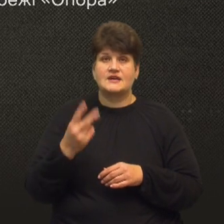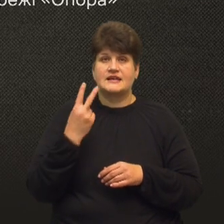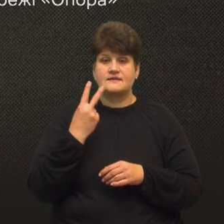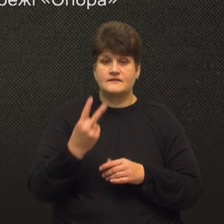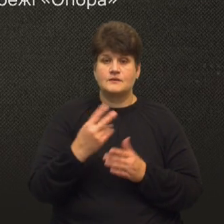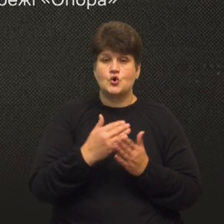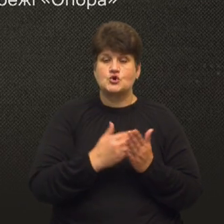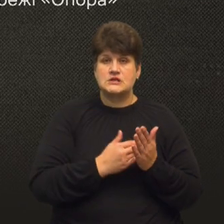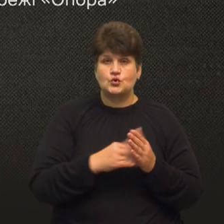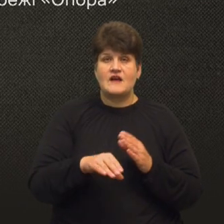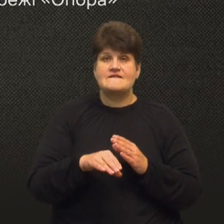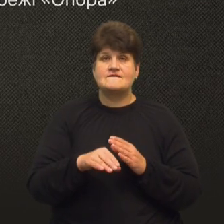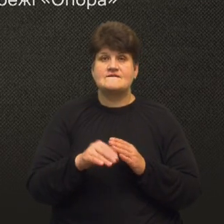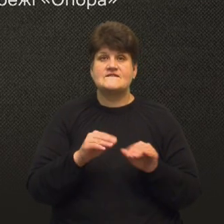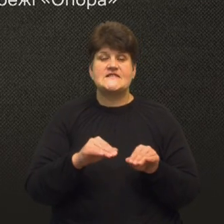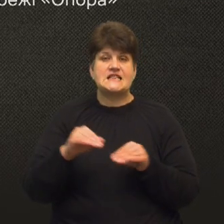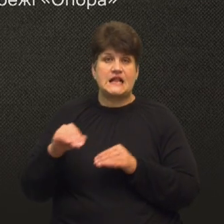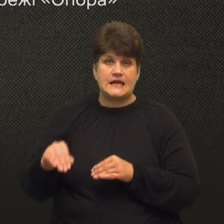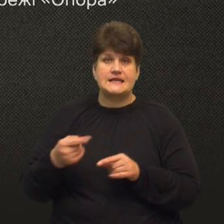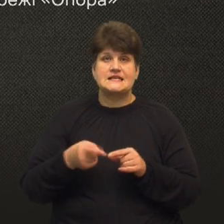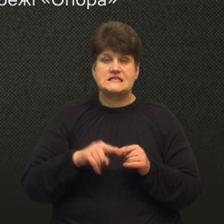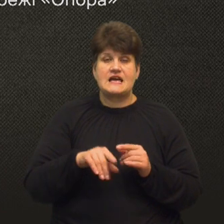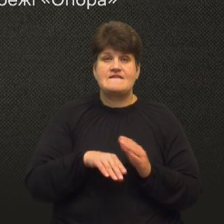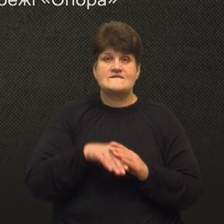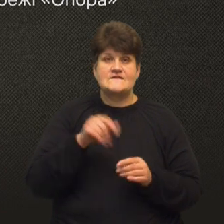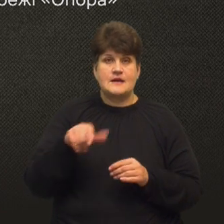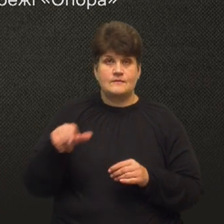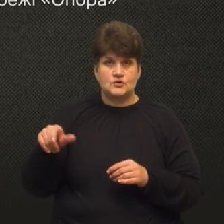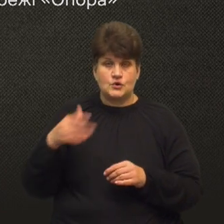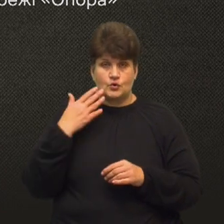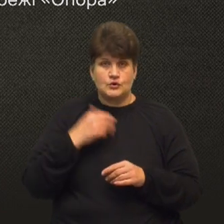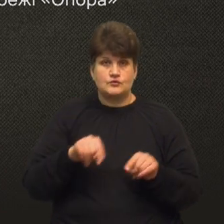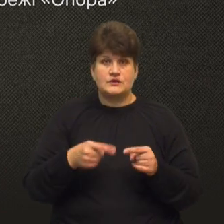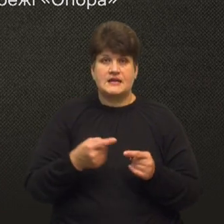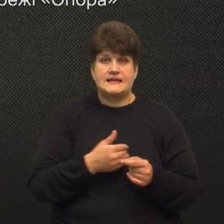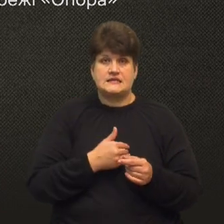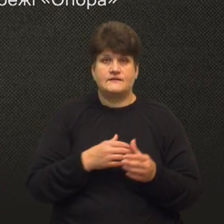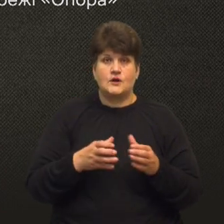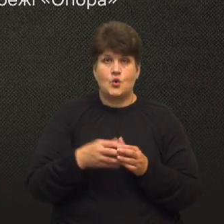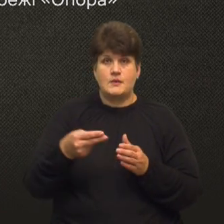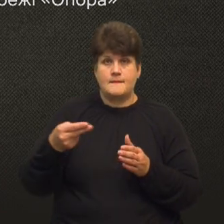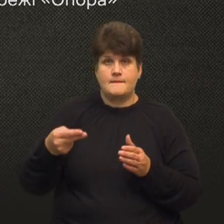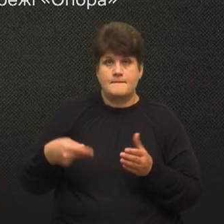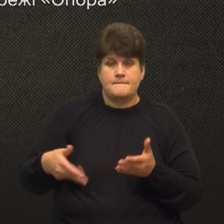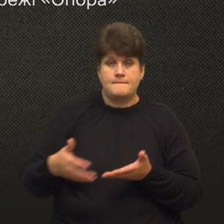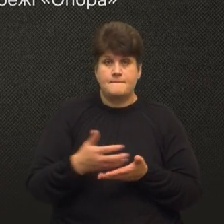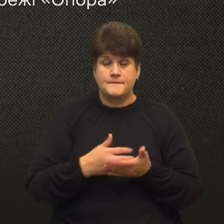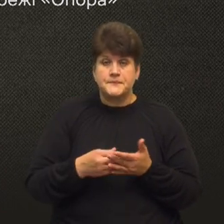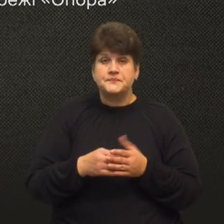відкликання. По-перше, це виборцями, коли створюється ініціативна група і збираються підписи. І є